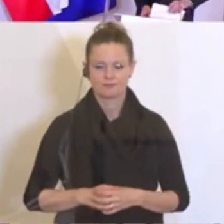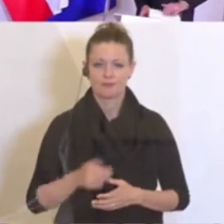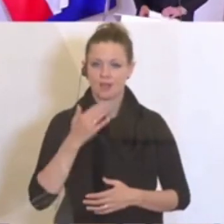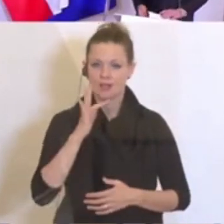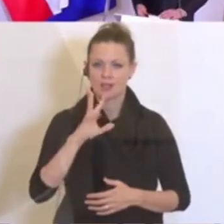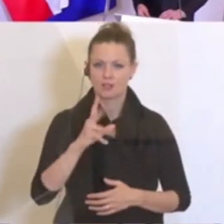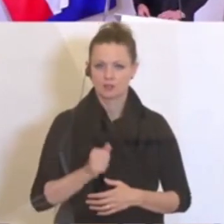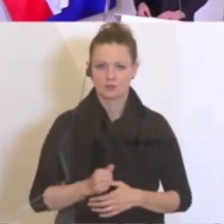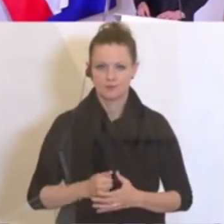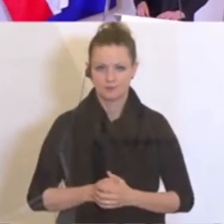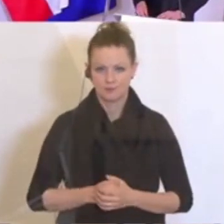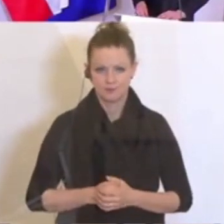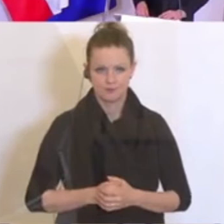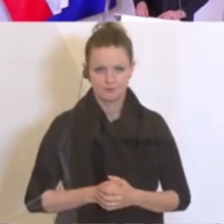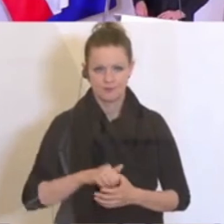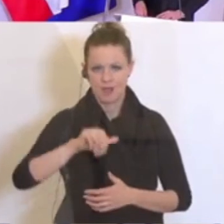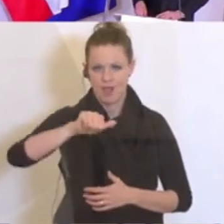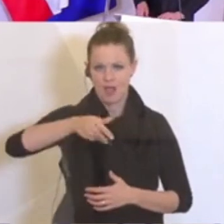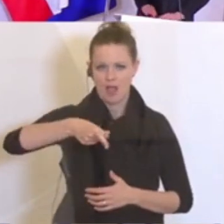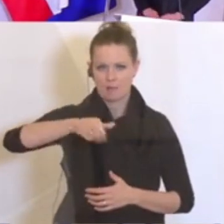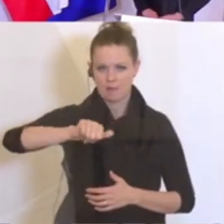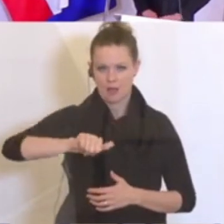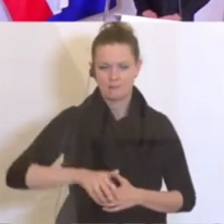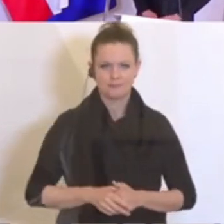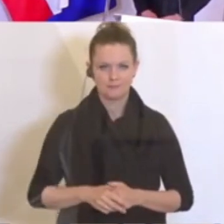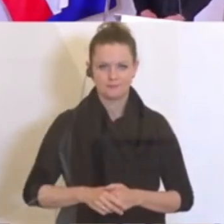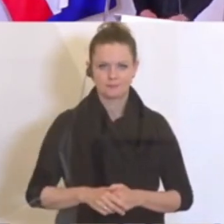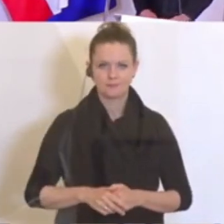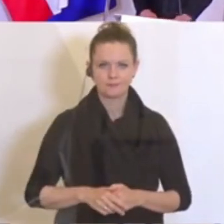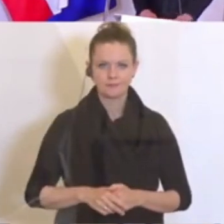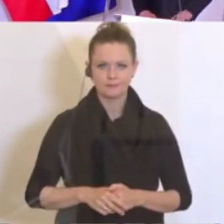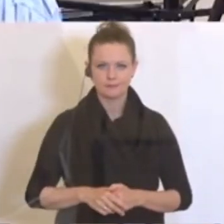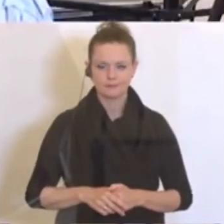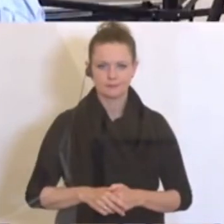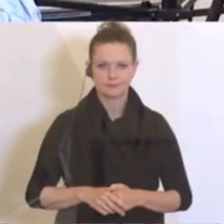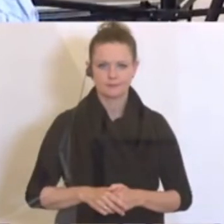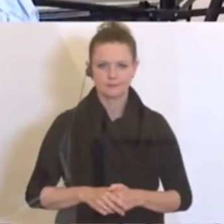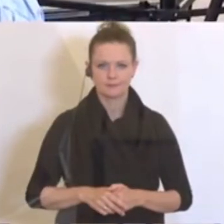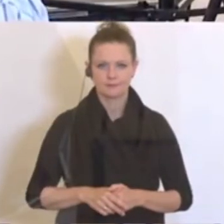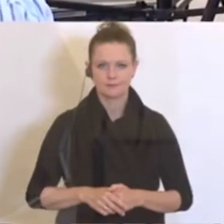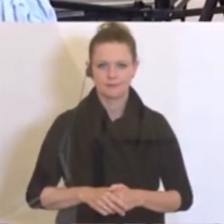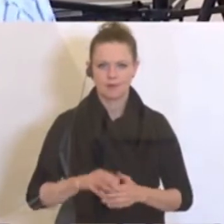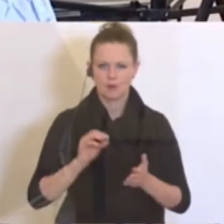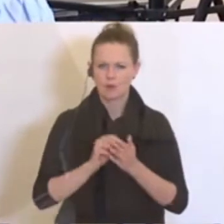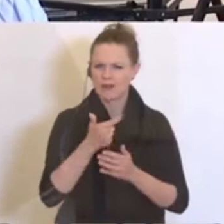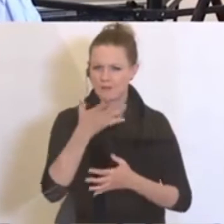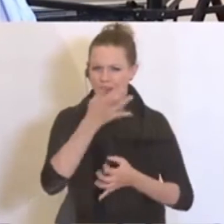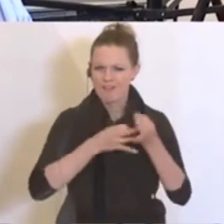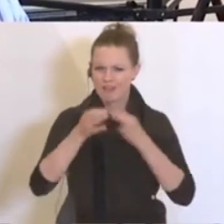Dankeschön. Herr Karabatschek, bitte, von der APA. So, ich habe noch ein paar Fragen, wenn ich darf.